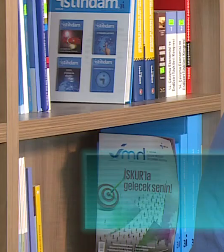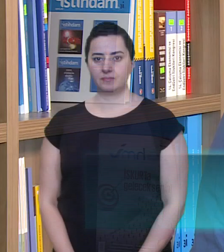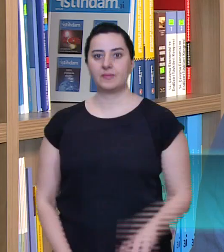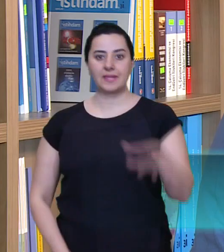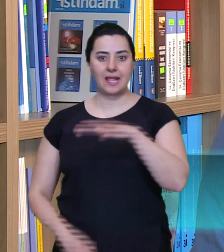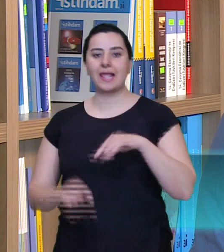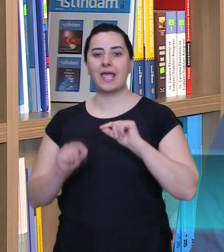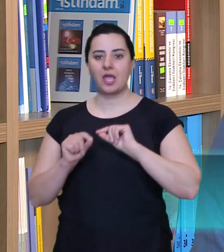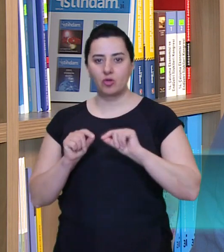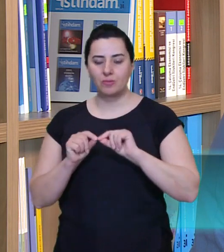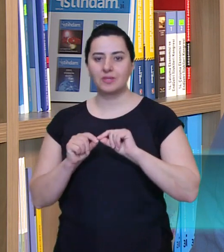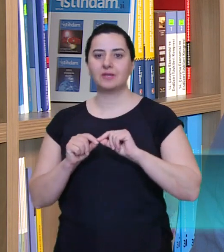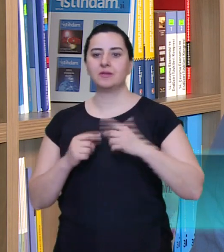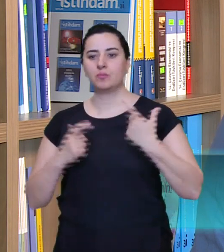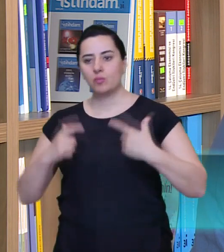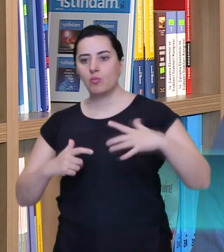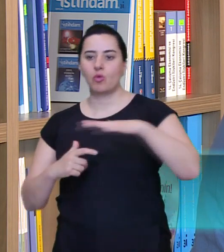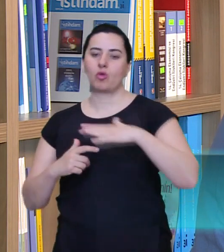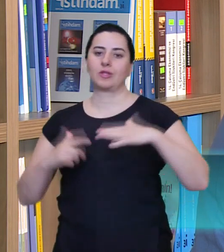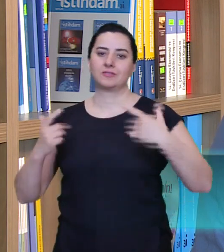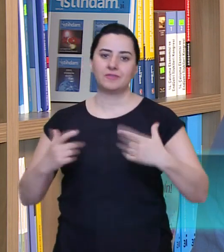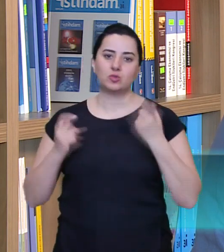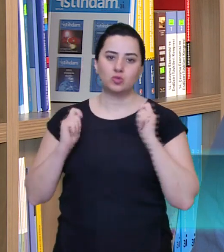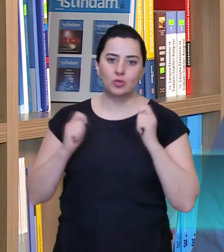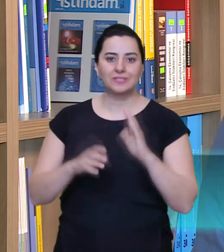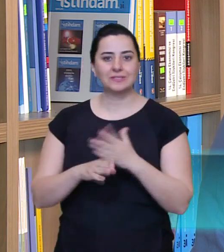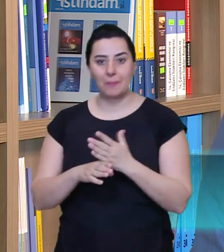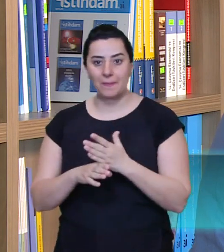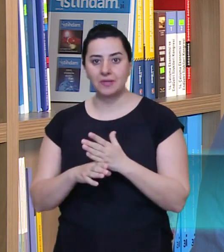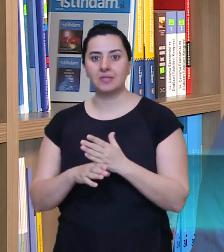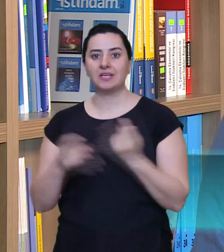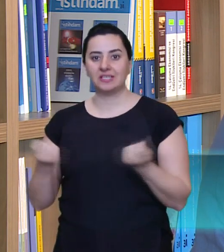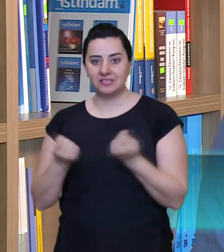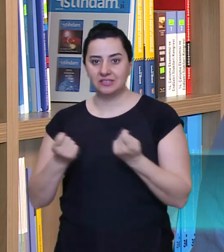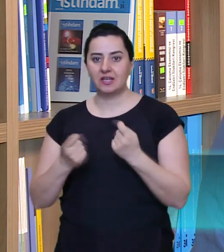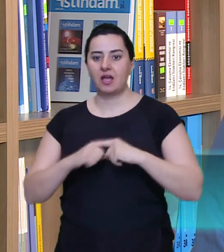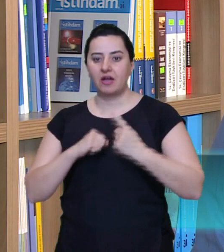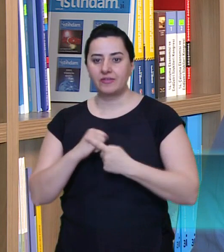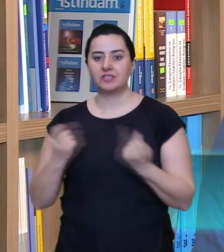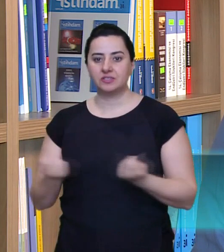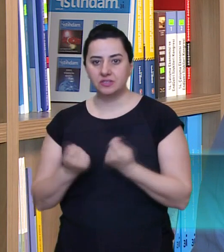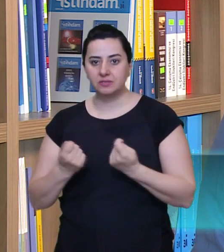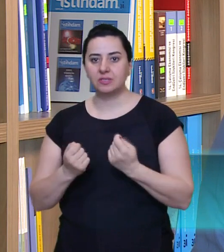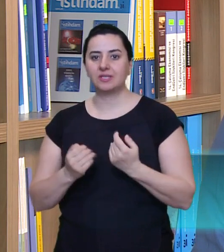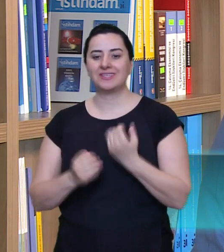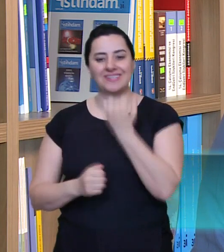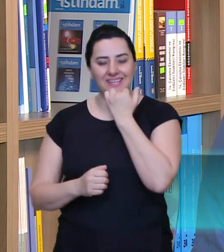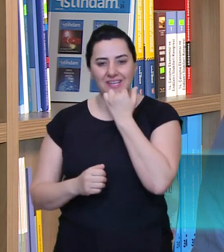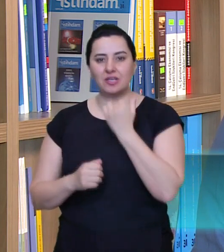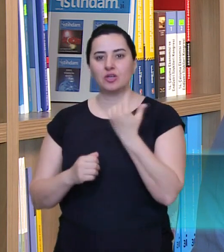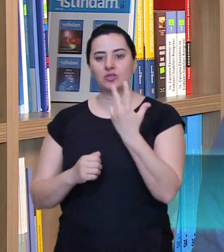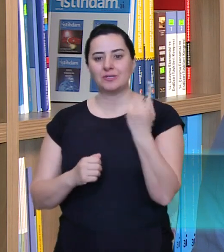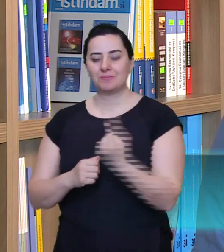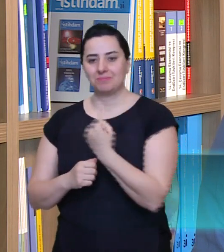Genel ekonomik, sektörel, bölgesel kriz veya zorlayıcı sebeplerle iş yerindeki haftalık çalışma süresinin geçici olarak